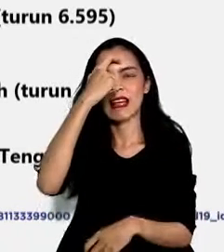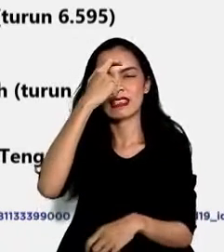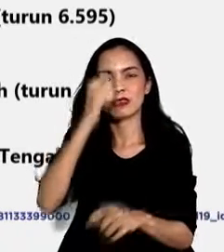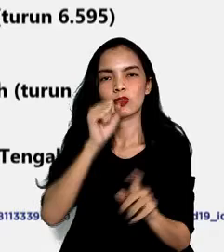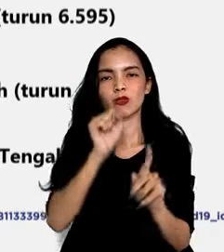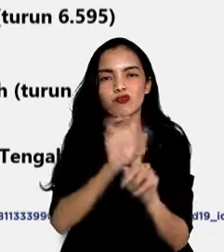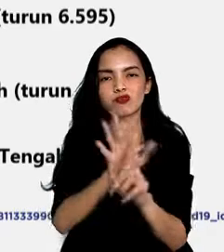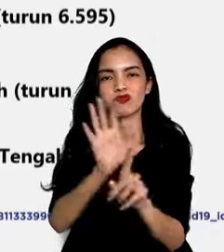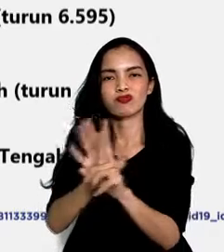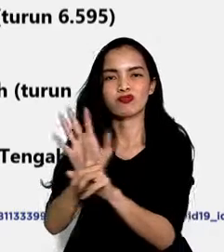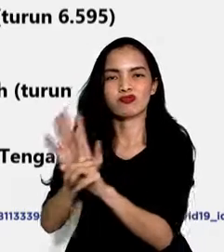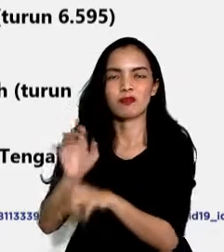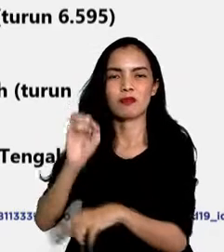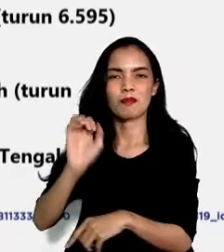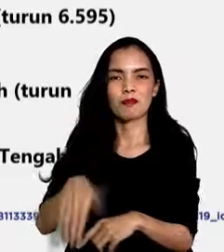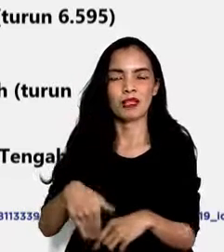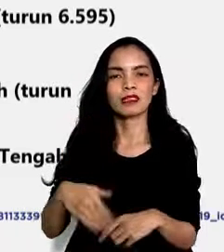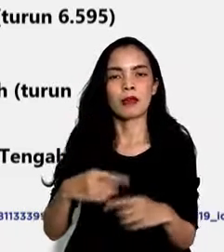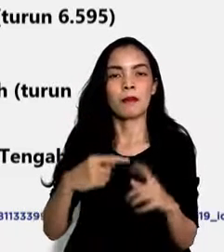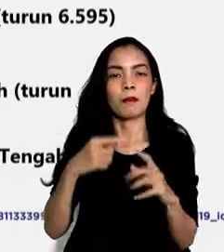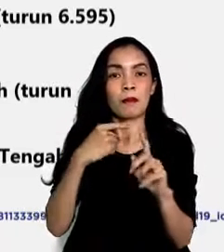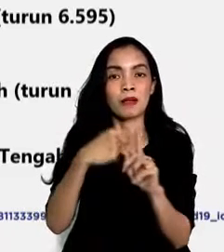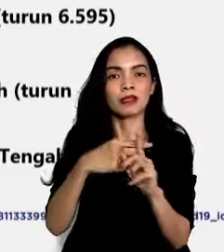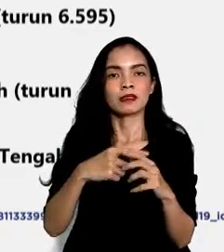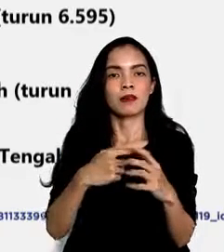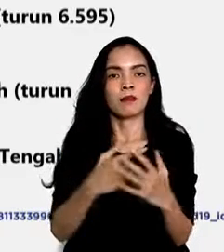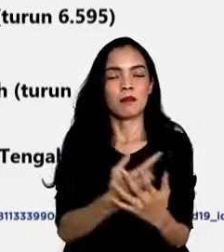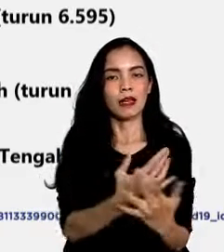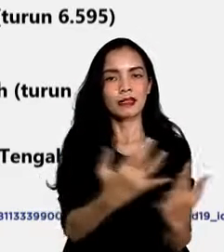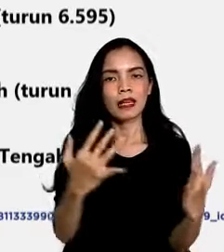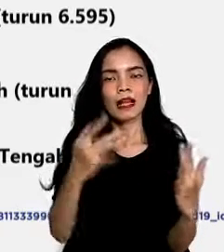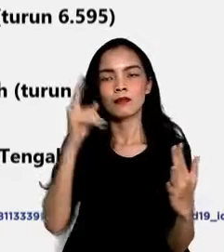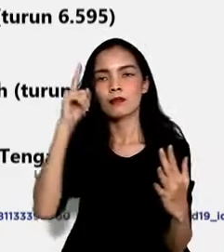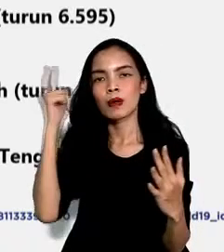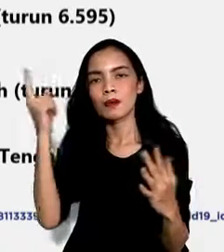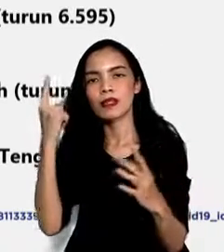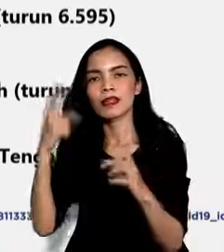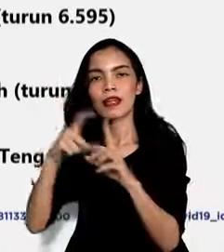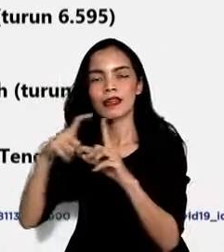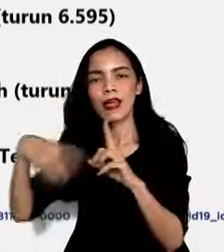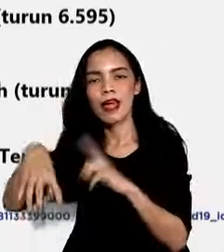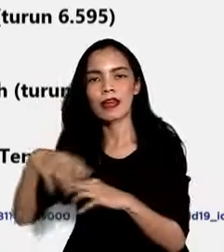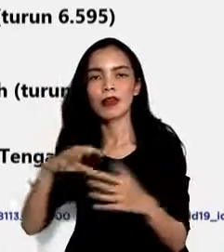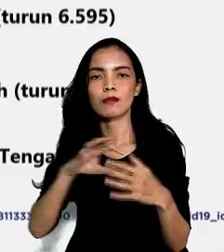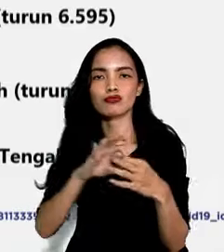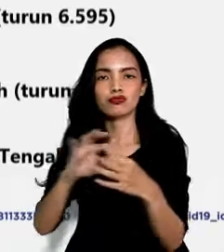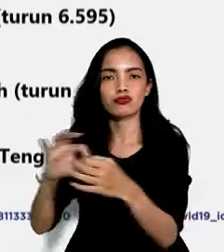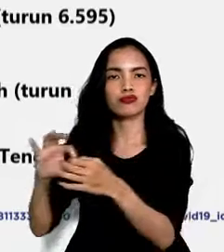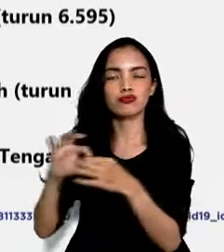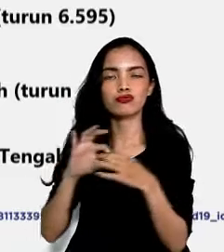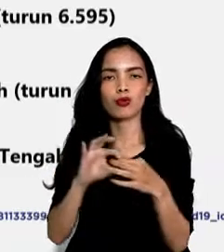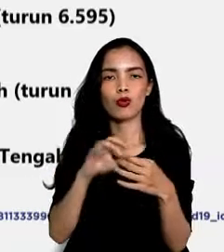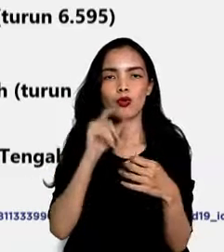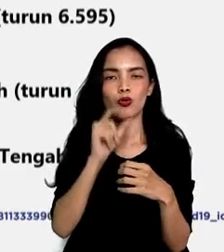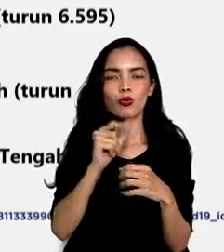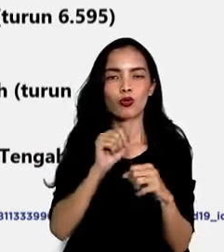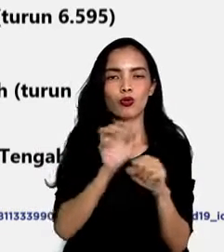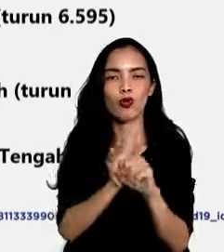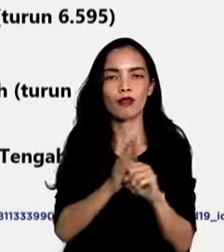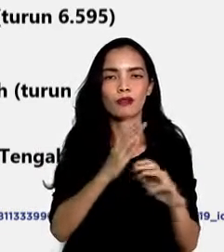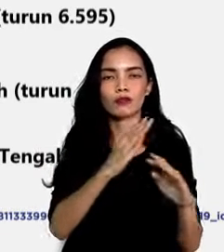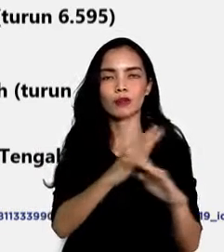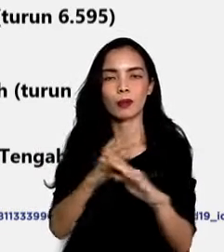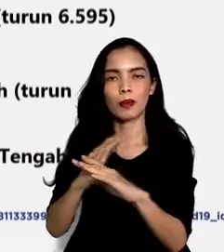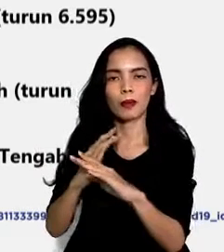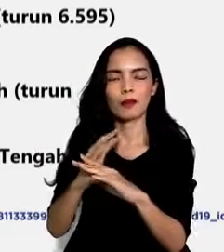serta kerjasama yang baik antara seluruh unsur pemerintah daerah dalam berkoordinasi penanganan dini COVID